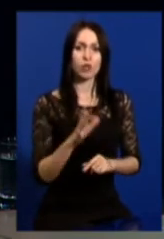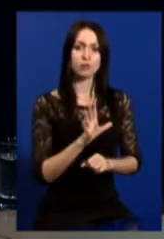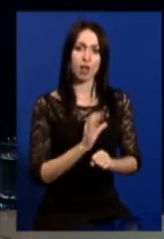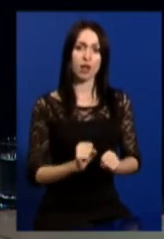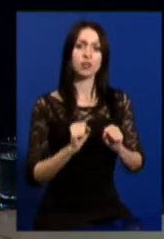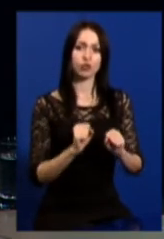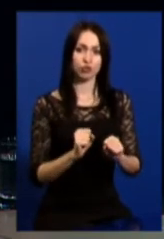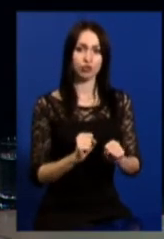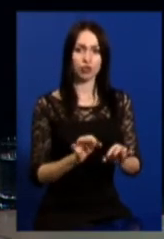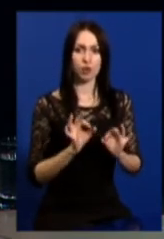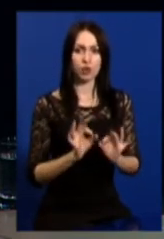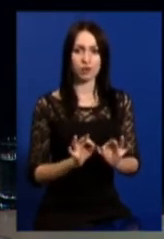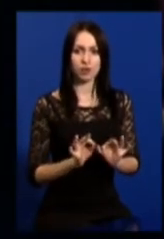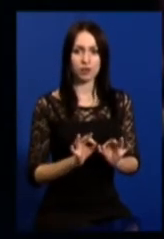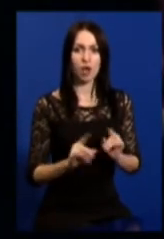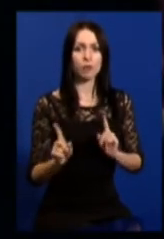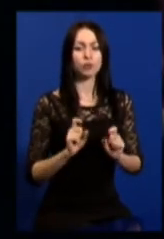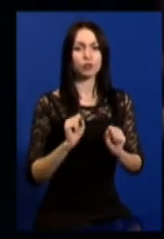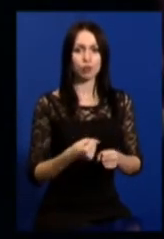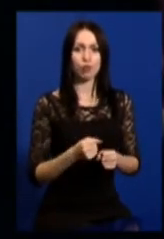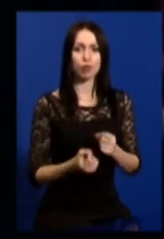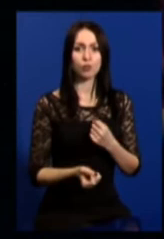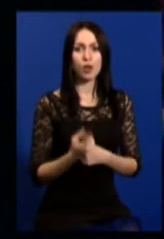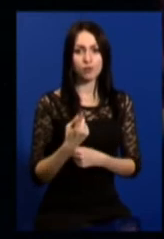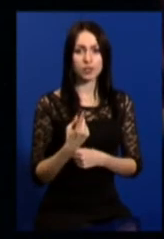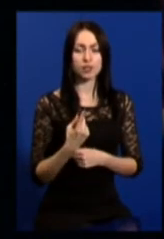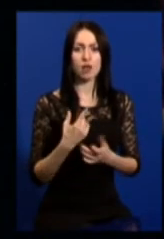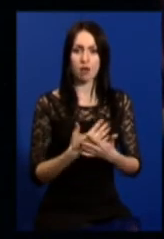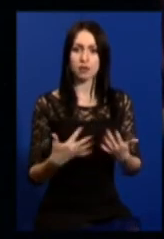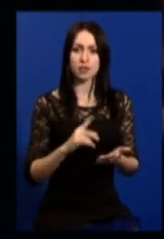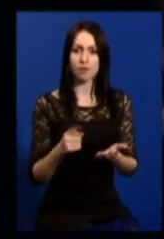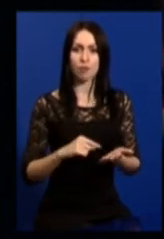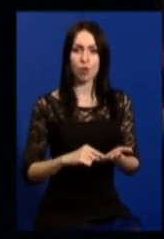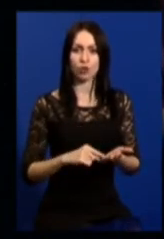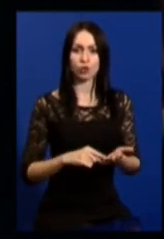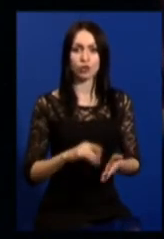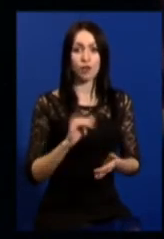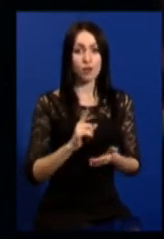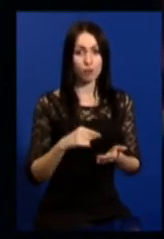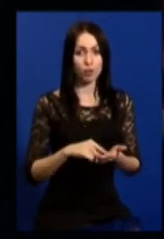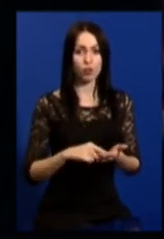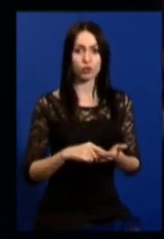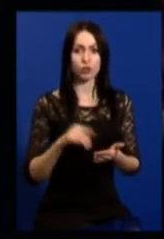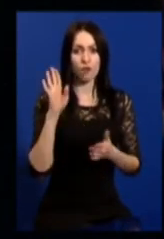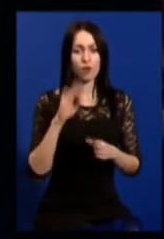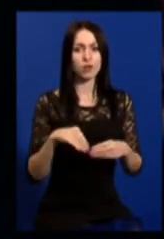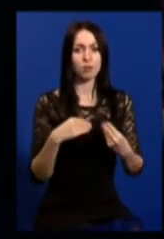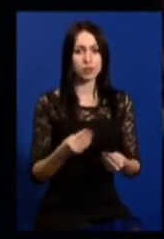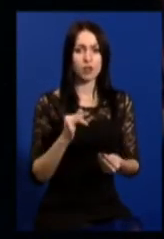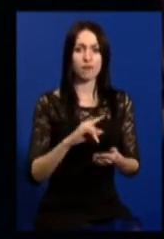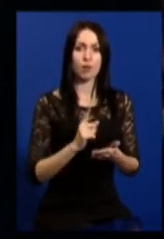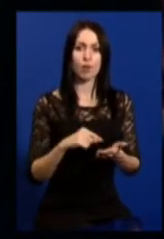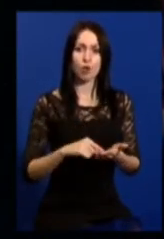захищена належним чином. Бо можуть виникнути різні питання. І питання водопостачання, і